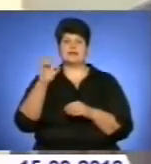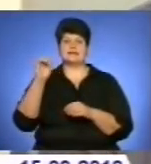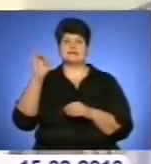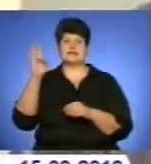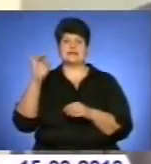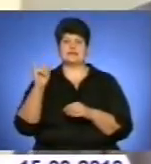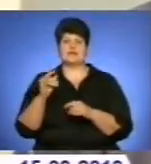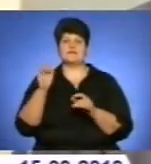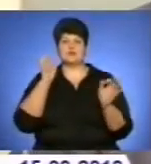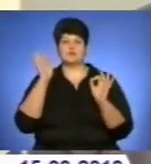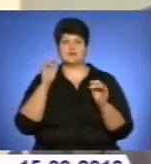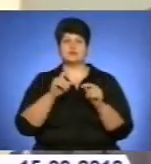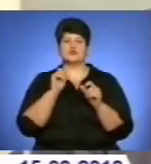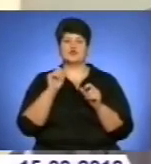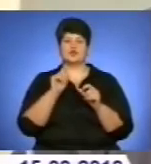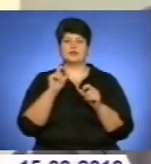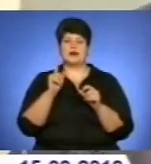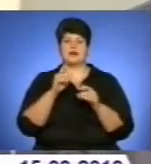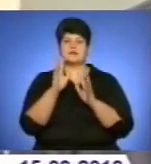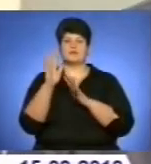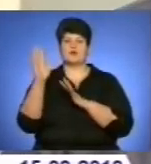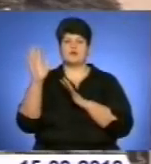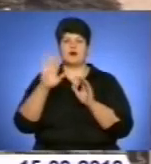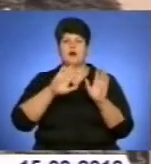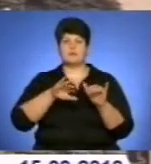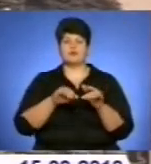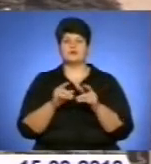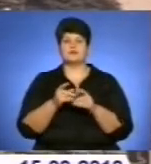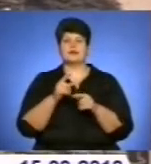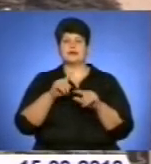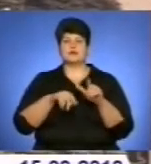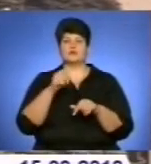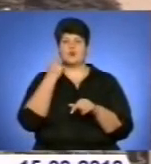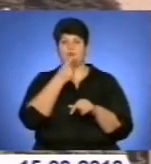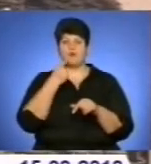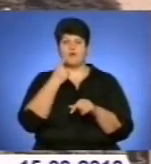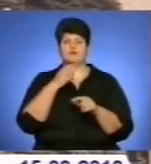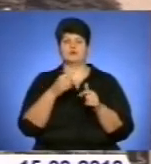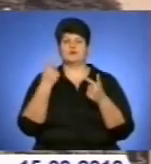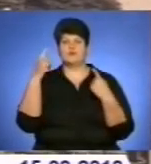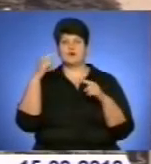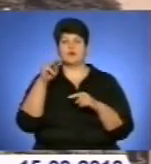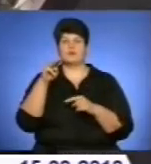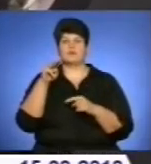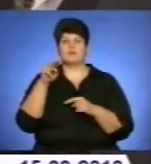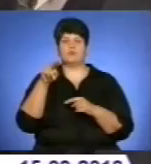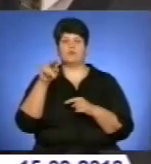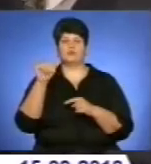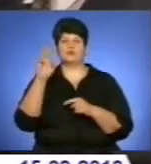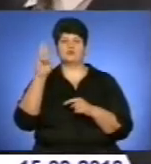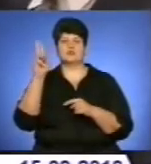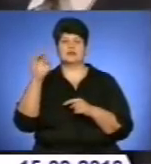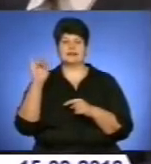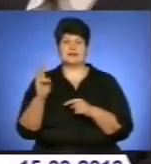У 1986 році виходить перша збірка перекладів поета «Ранок», присвячена творчості Миколи Рубцова.